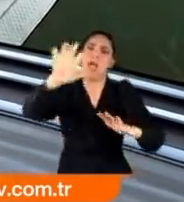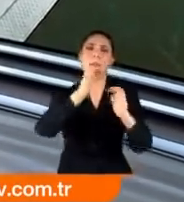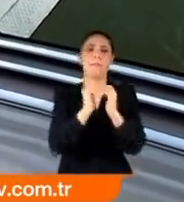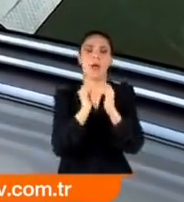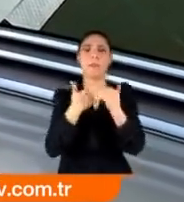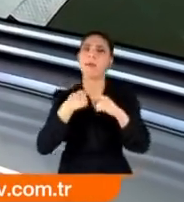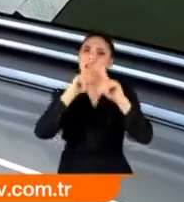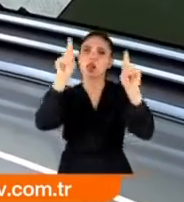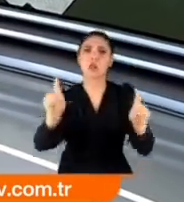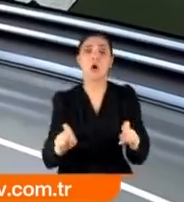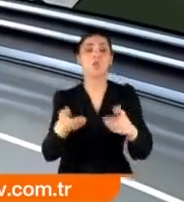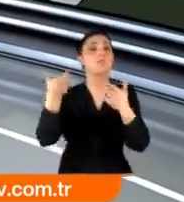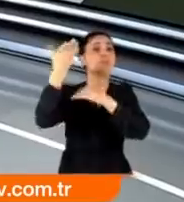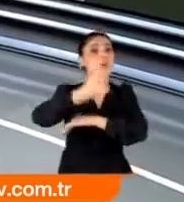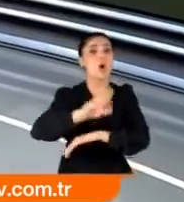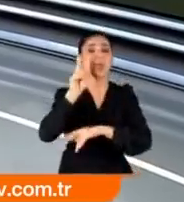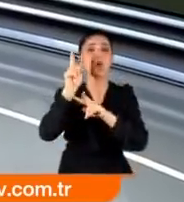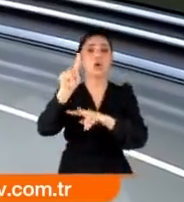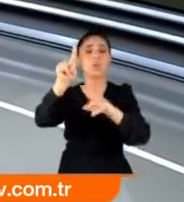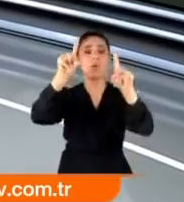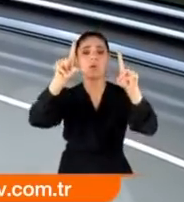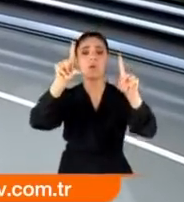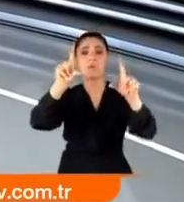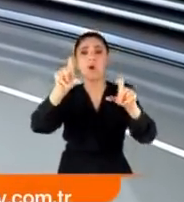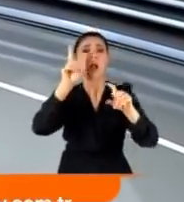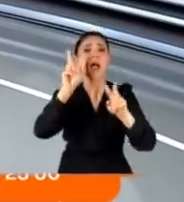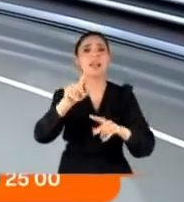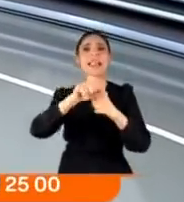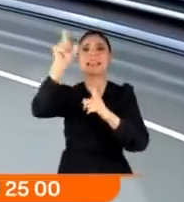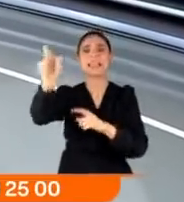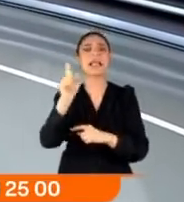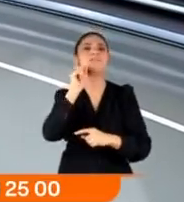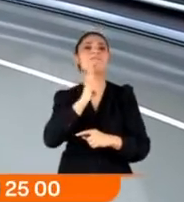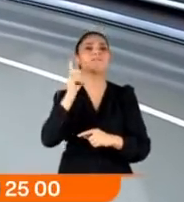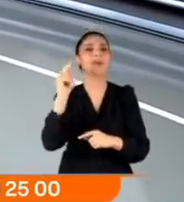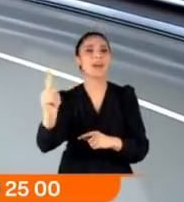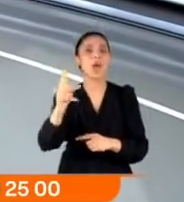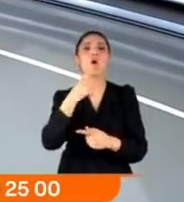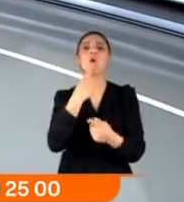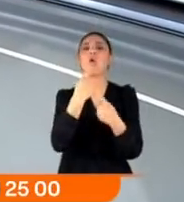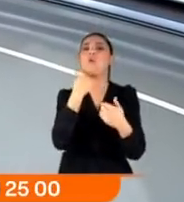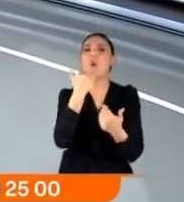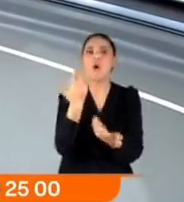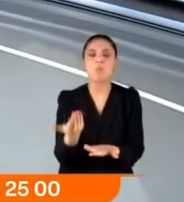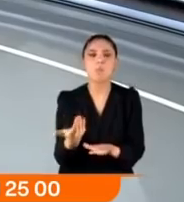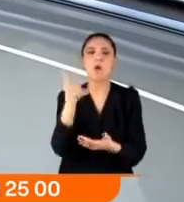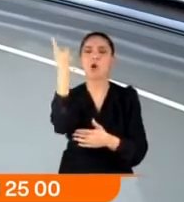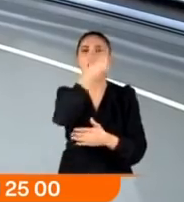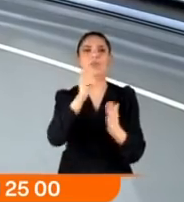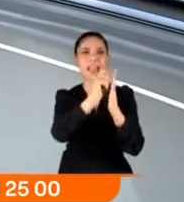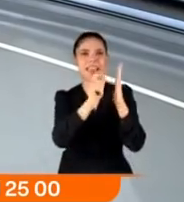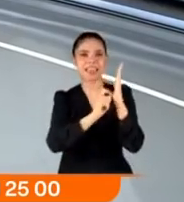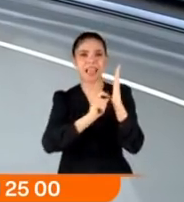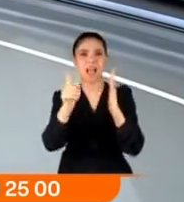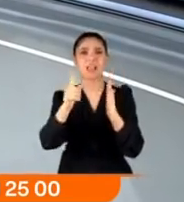Ki ben sordum. Sonrasında gördüğümüz bu kareler anlatıyor aslında. Sefa Angışan işitme engelli. Konuşamıyor. O nedenle yazdı bunları.